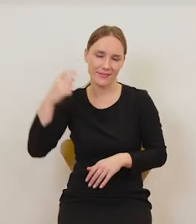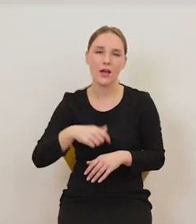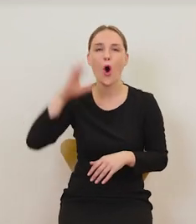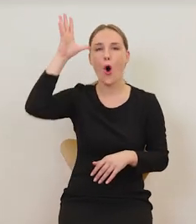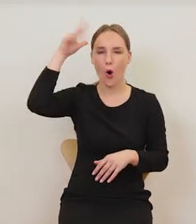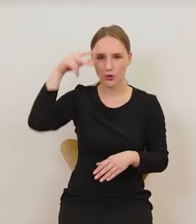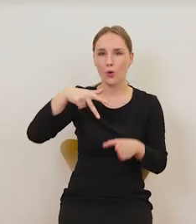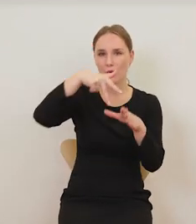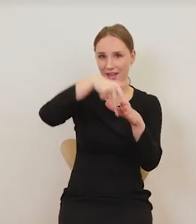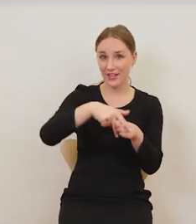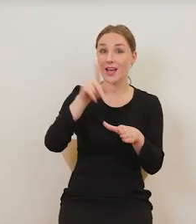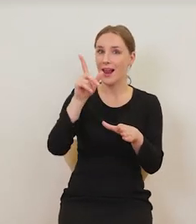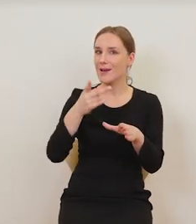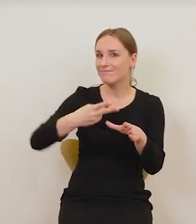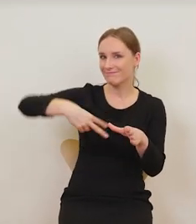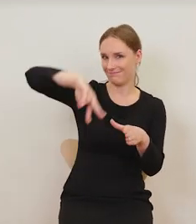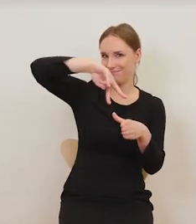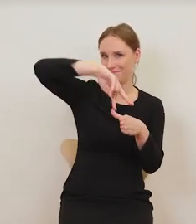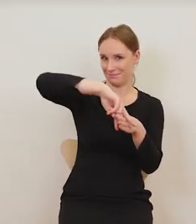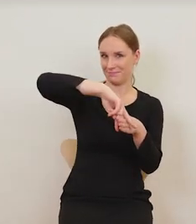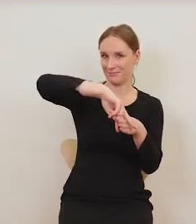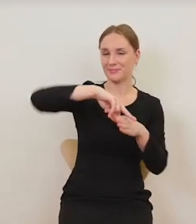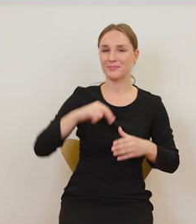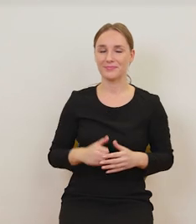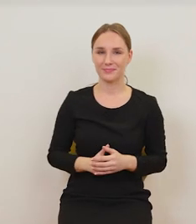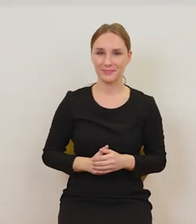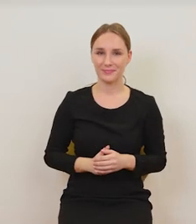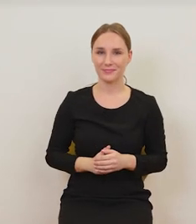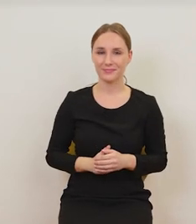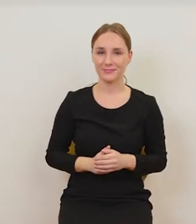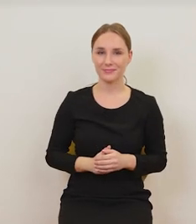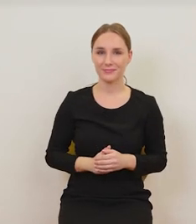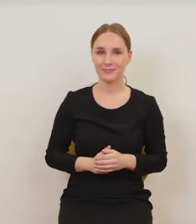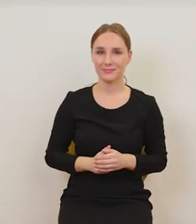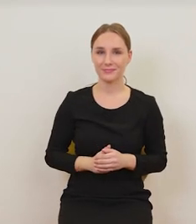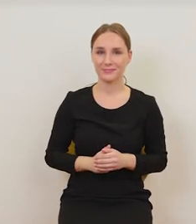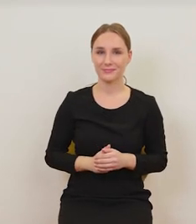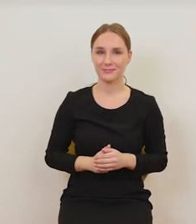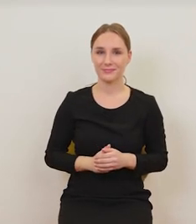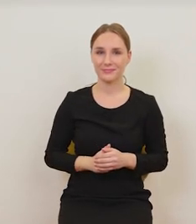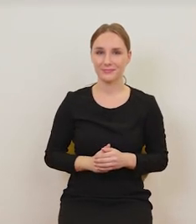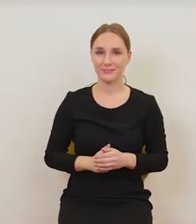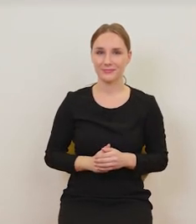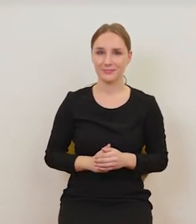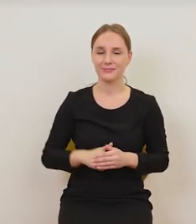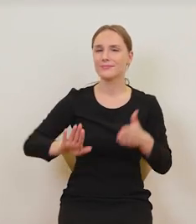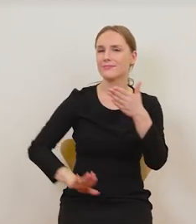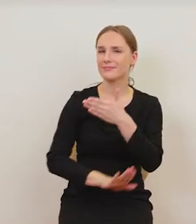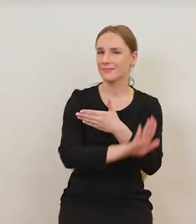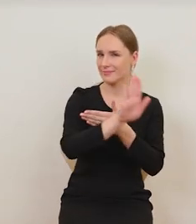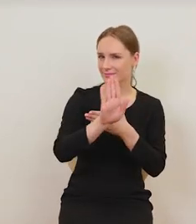ośle, ale jadącego jeszcze, siedzącego tyłem do przodu. I ta scena